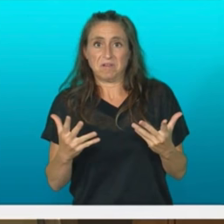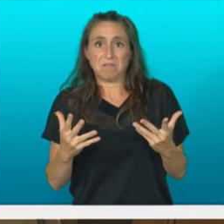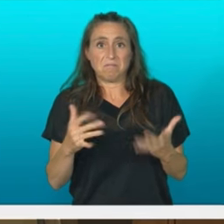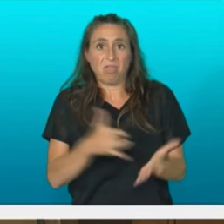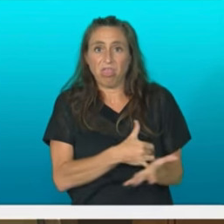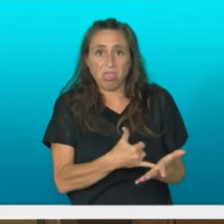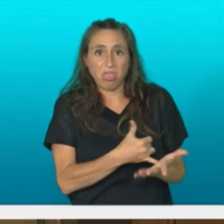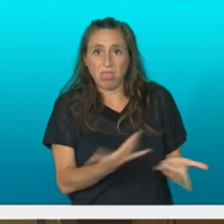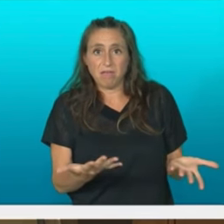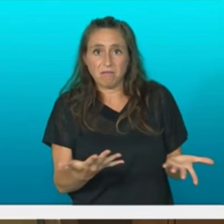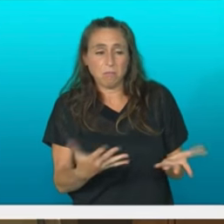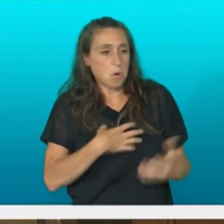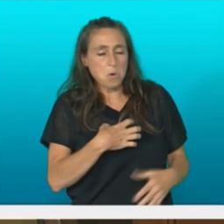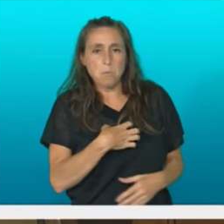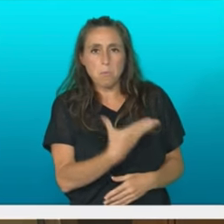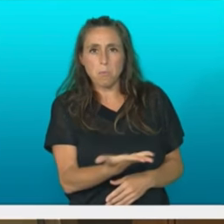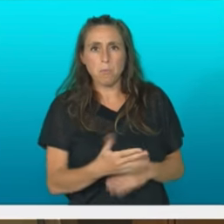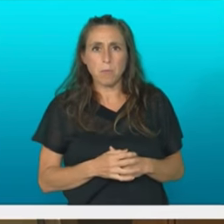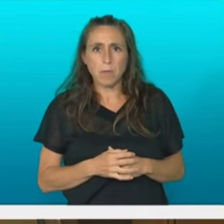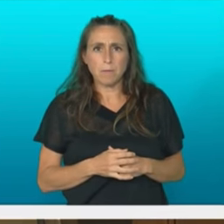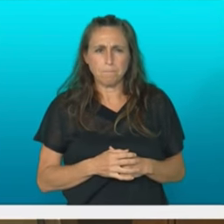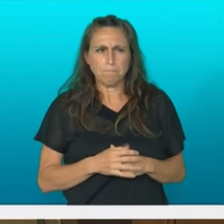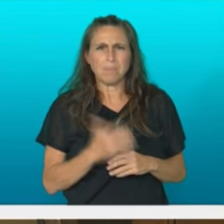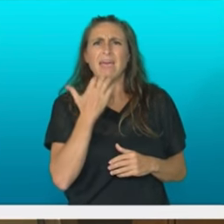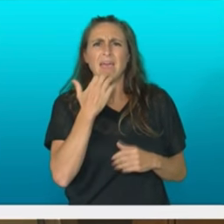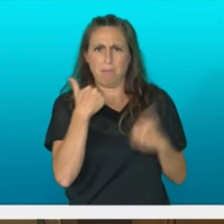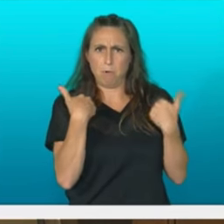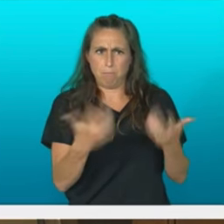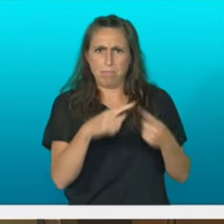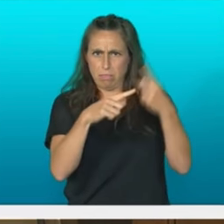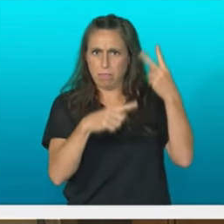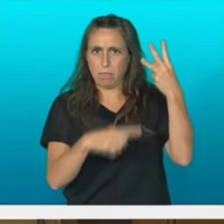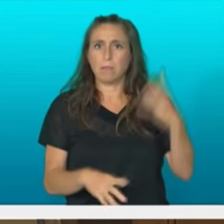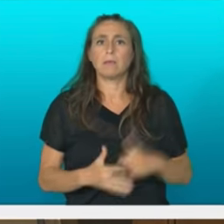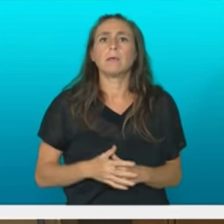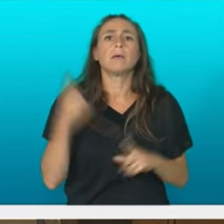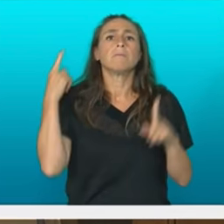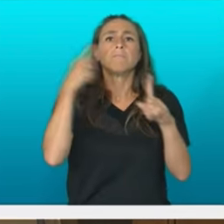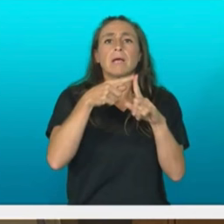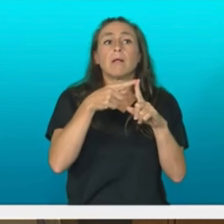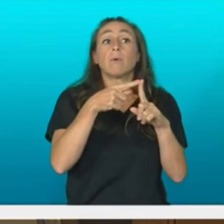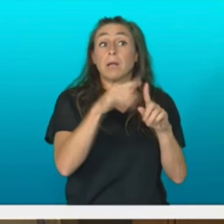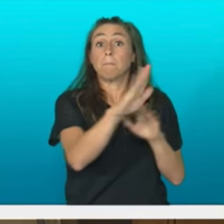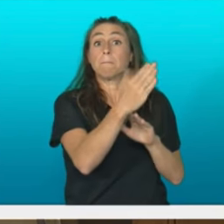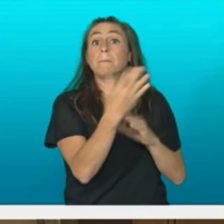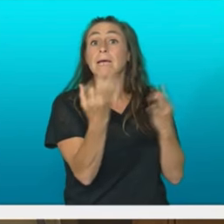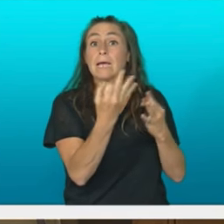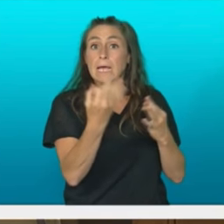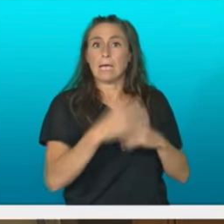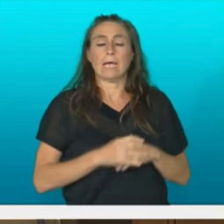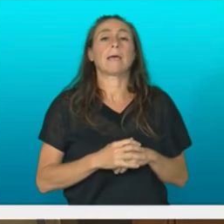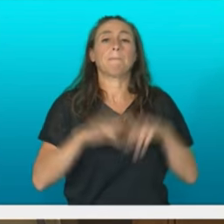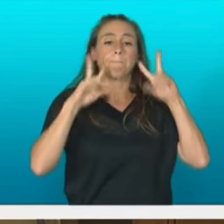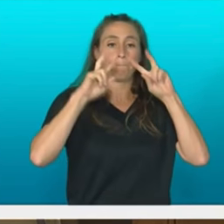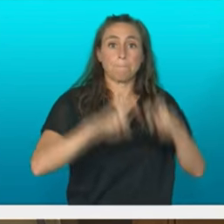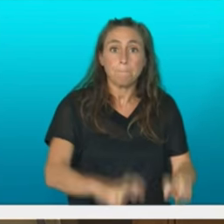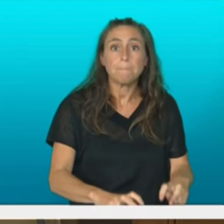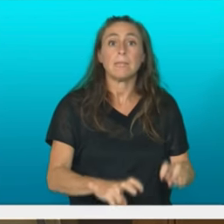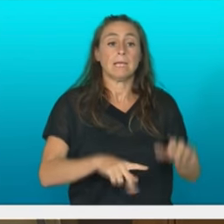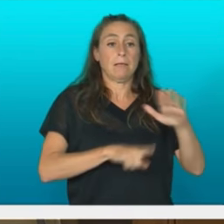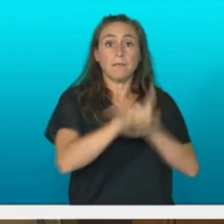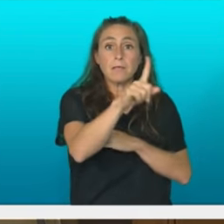ezintasuna erakusten du. Begiradide batzuk jarriko dizkizut. Elburu bezala proposatu diguzu ikerketa eta garapenean Europako